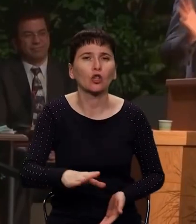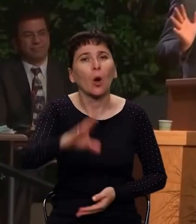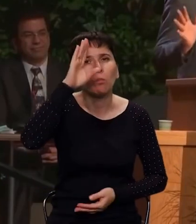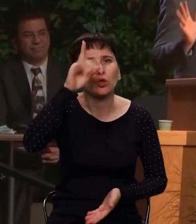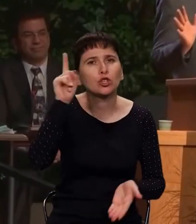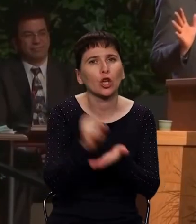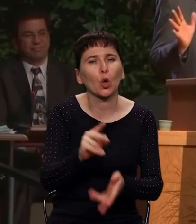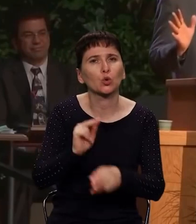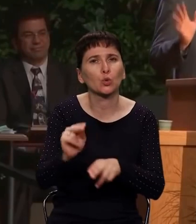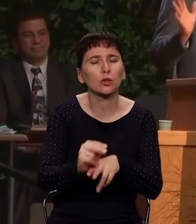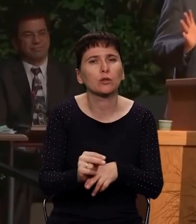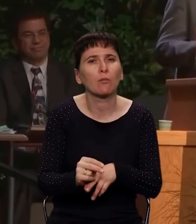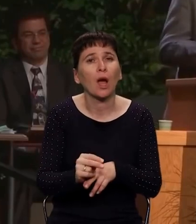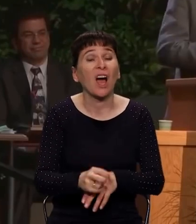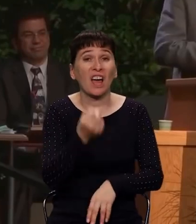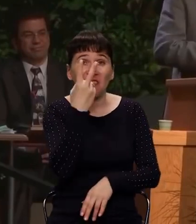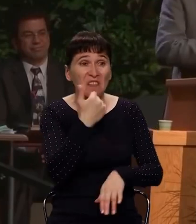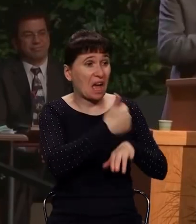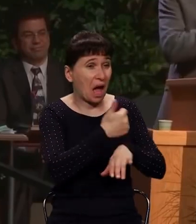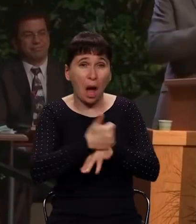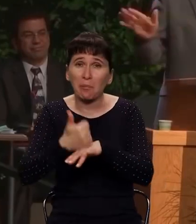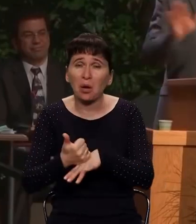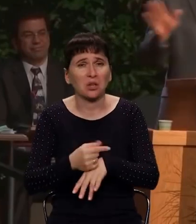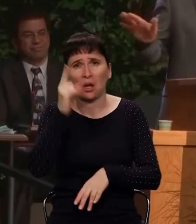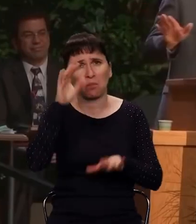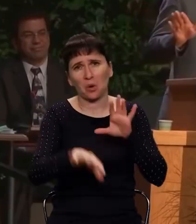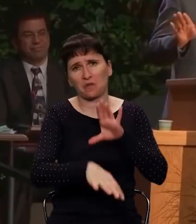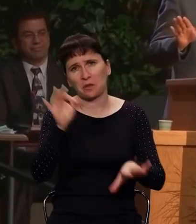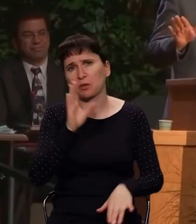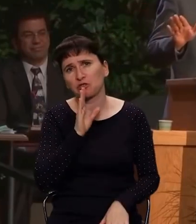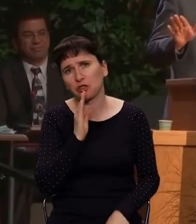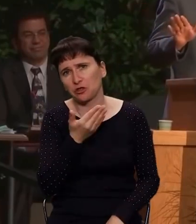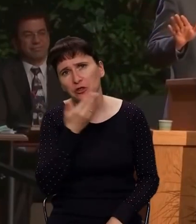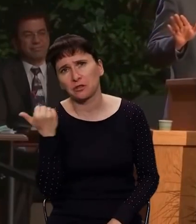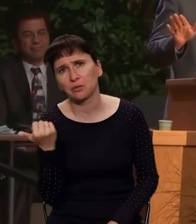среди двенадцати апостолов почему-то Иисус не избрал ни одной женщины.